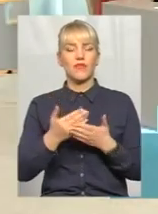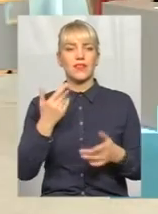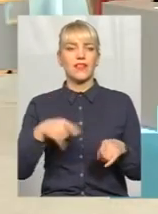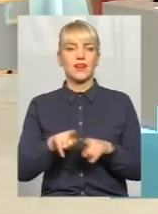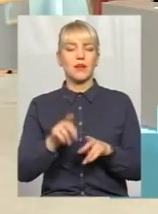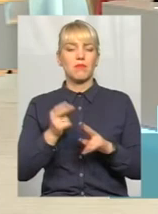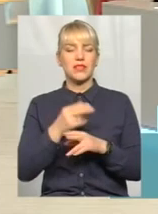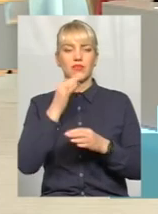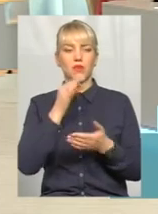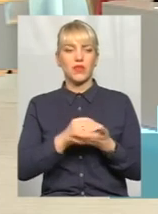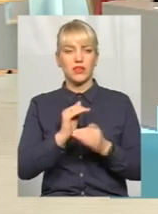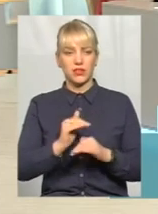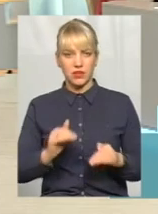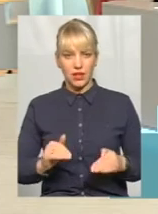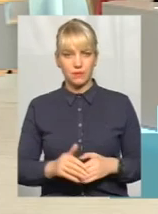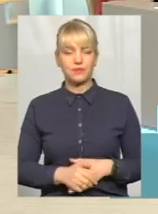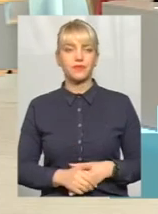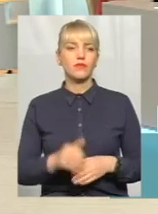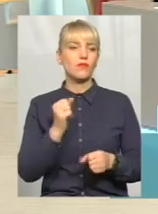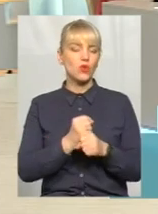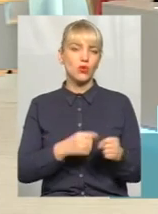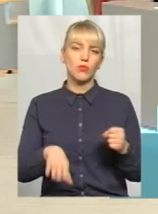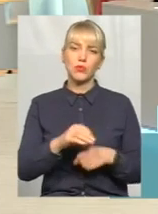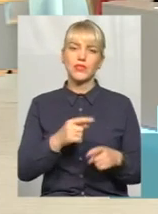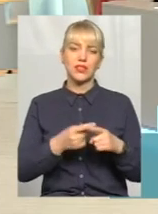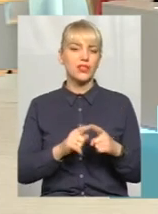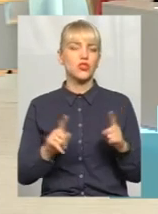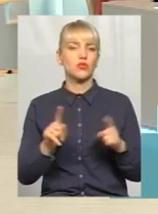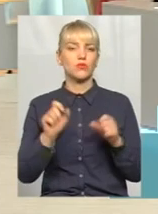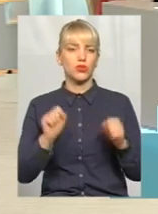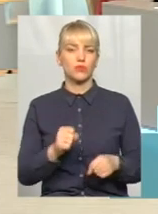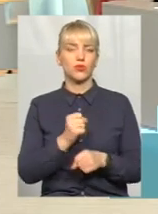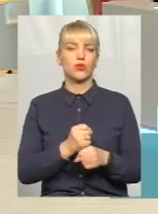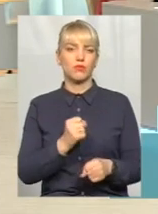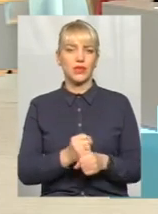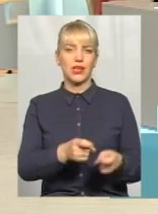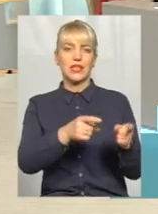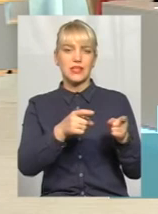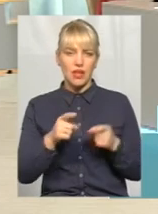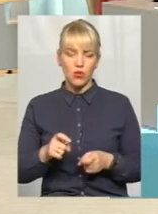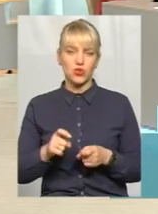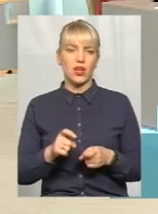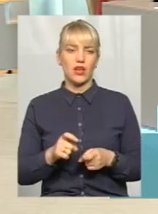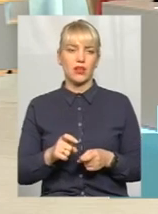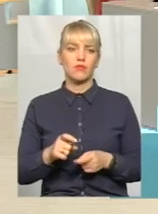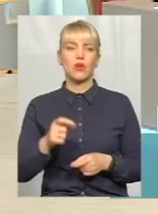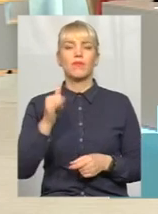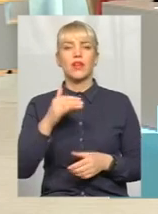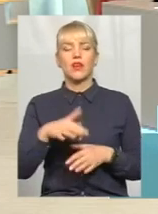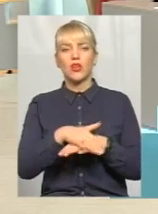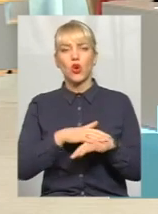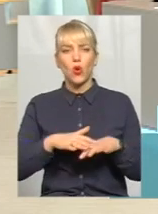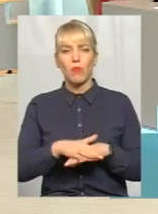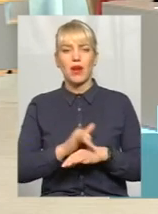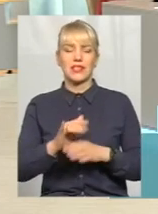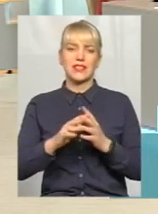батьків? Робимо все те, що можемо робити. Залучаємо і громадськість, і